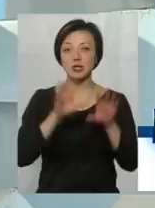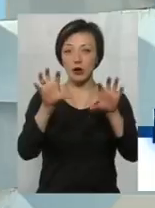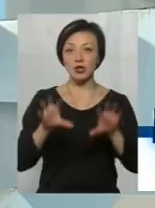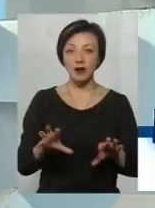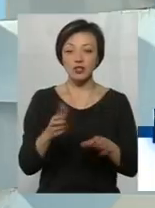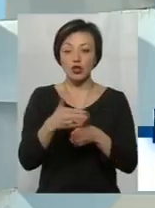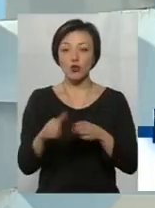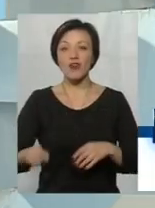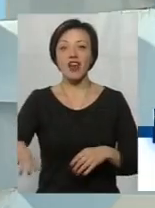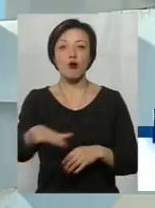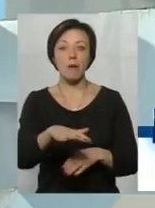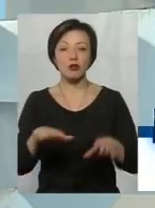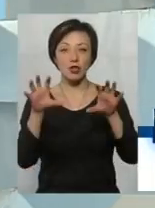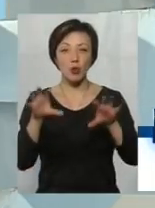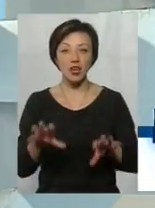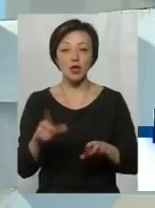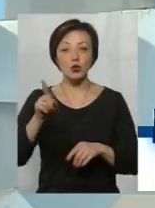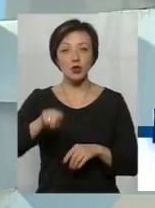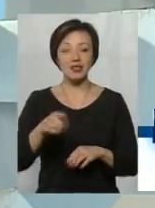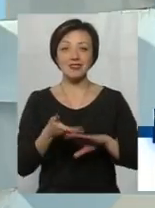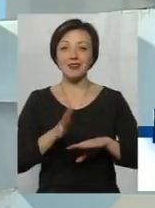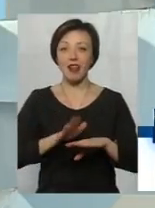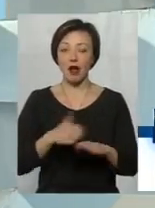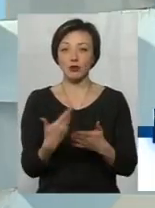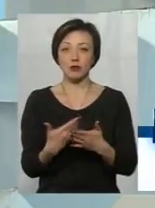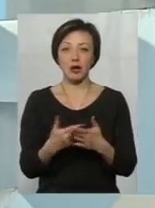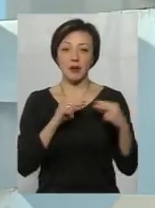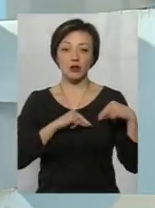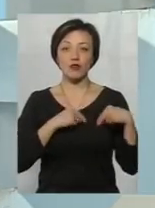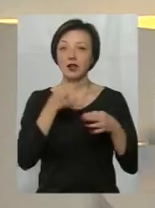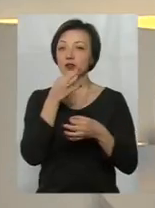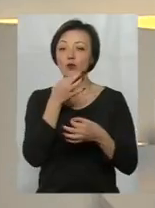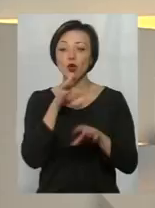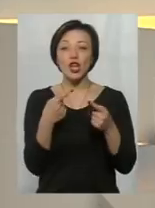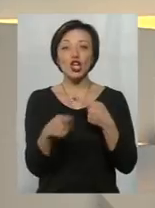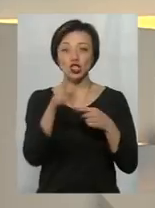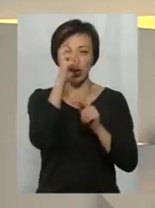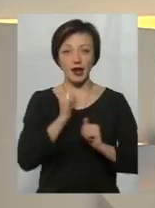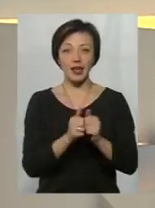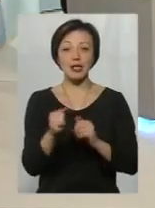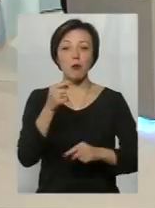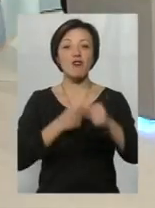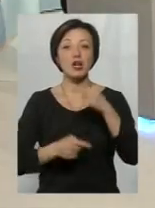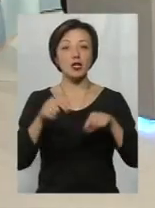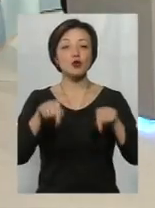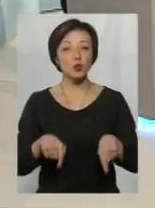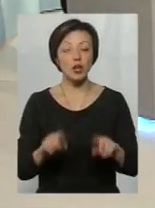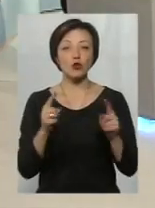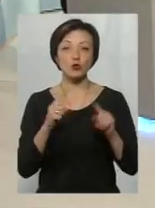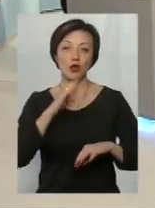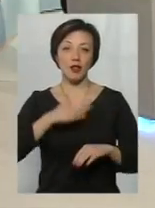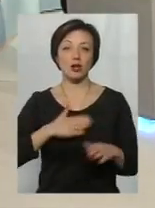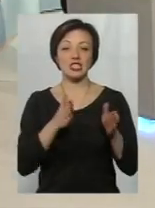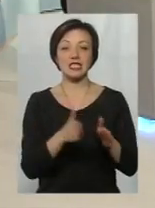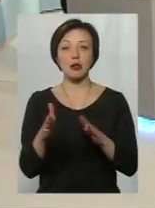європейського законодавства. І тоді вже досить йому буде складно, наприклад, працювати в будь-якій іншій країні і, зокрема, повертатися сюди, тому що наша